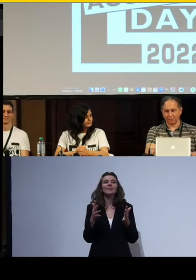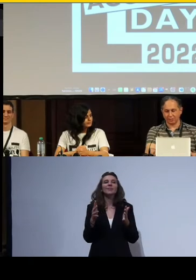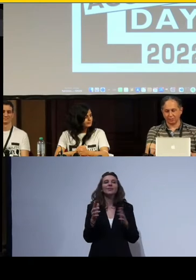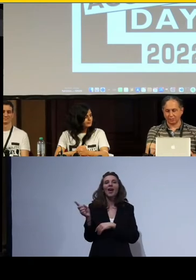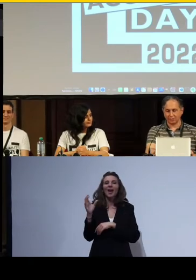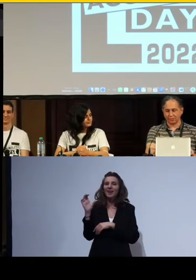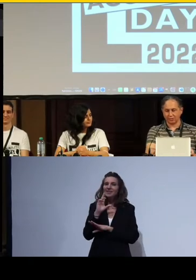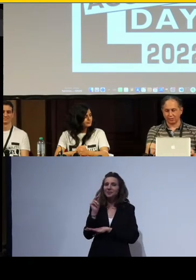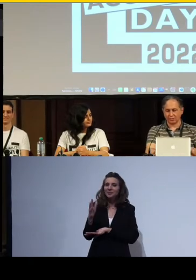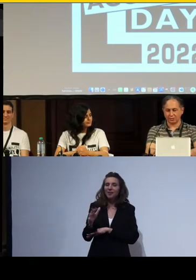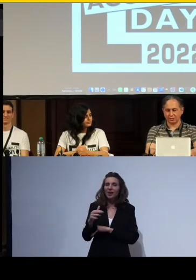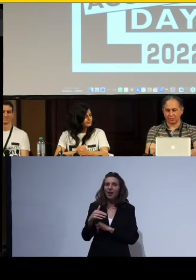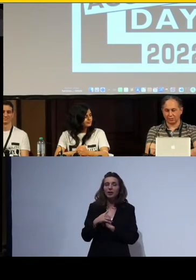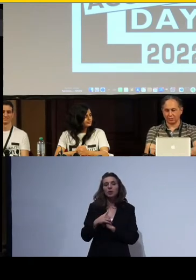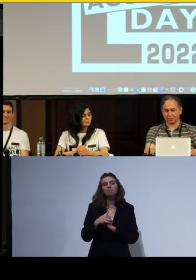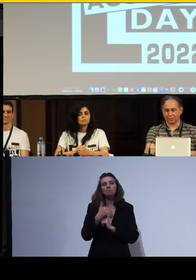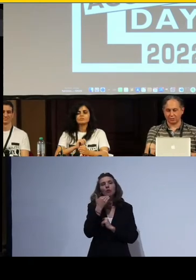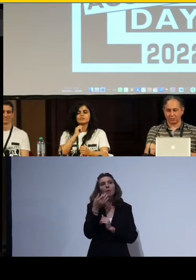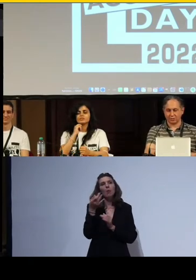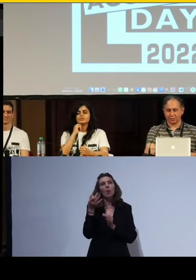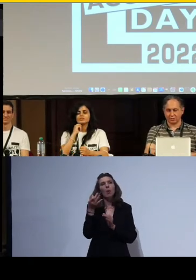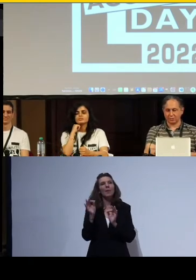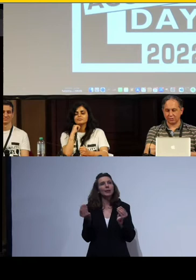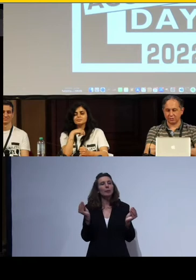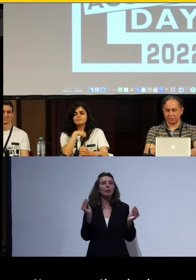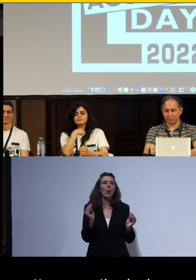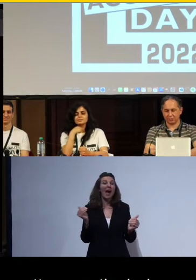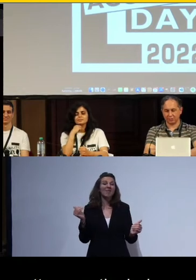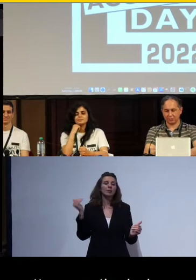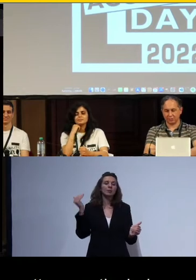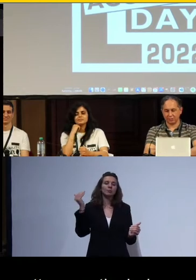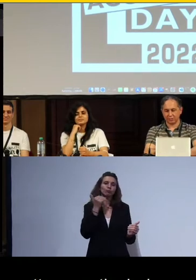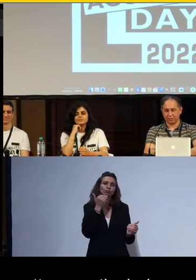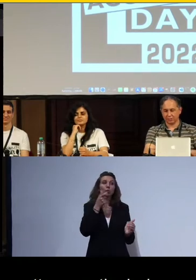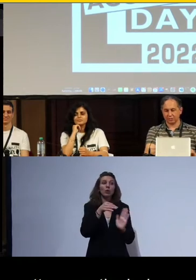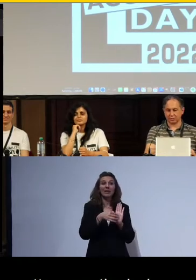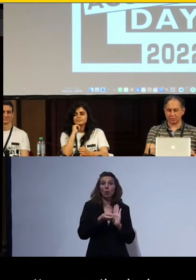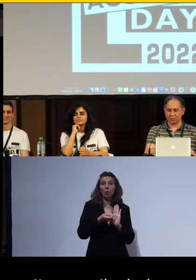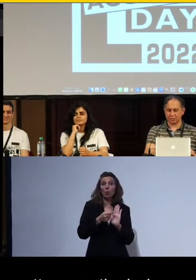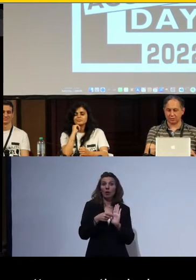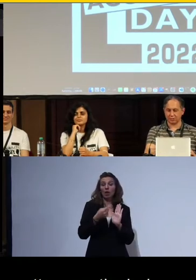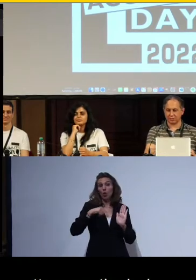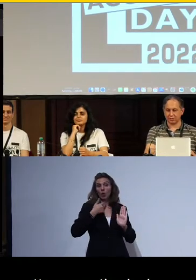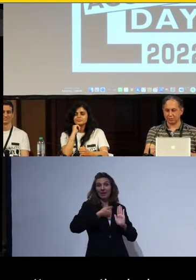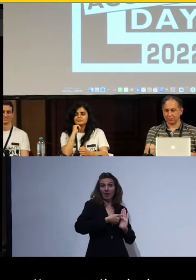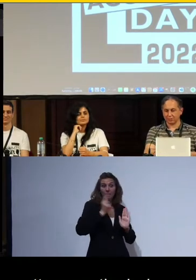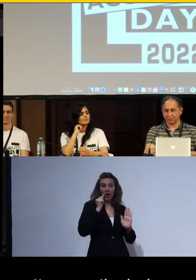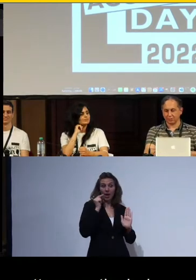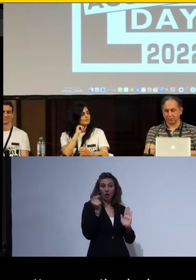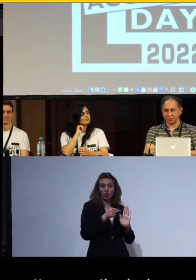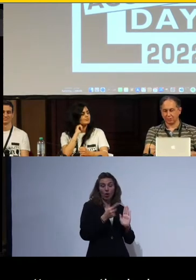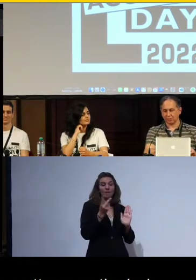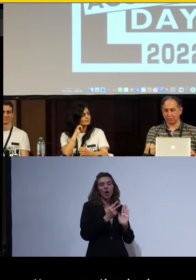non abbiamo voluto mettere particolari elementi avanzati perché le linee guida rispetto alle quali abbiamo fatto le analisi sono di livello